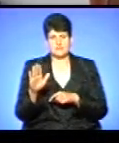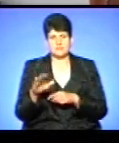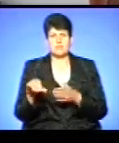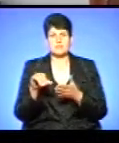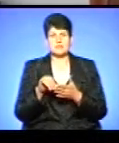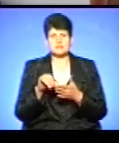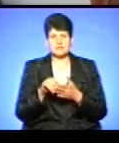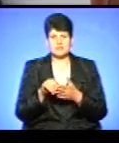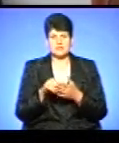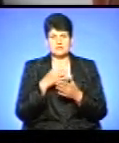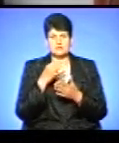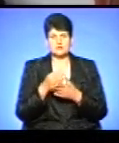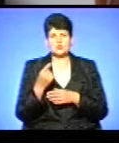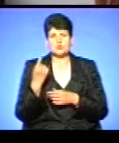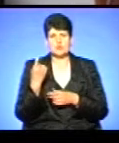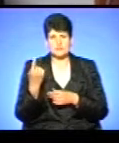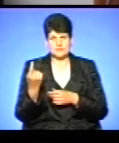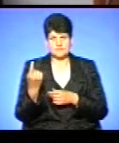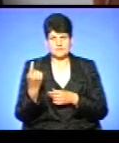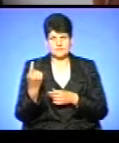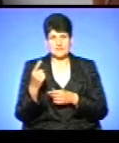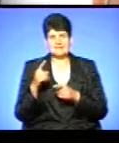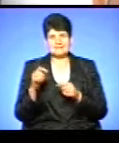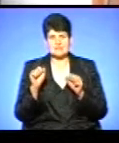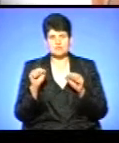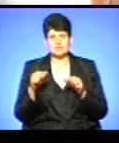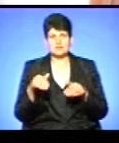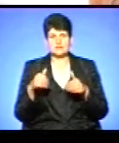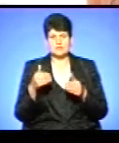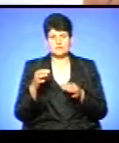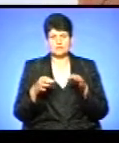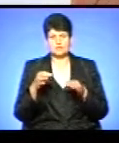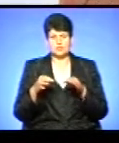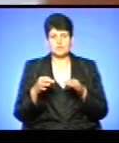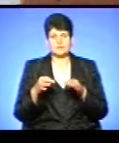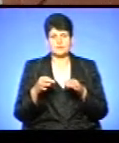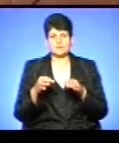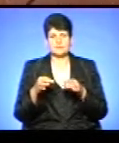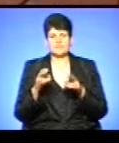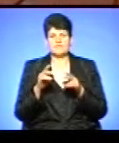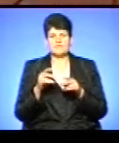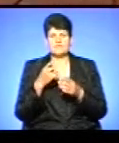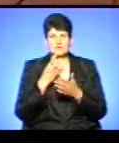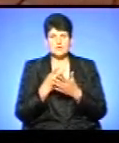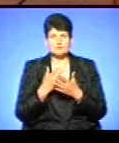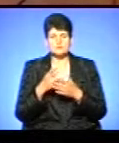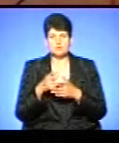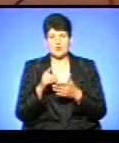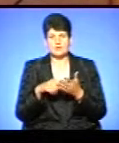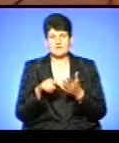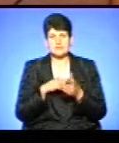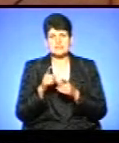відповідача один за можливості надати в судове засідання наступне відомості, щоб ліквідацію,